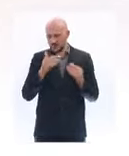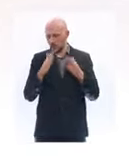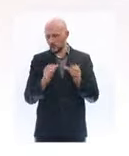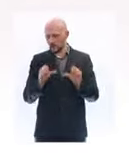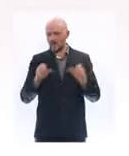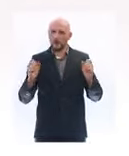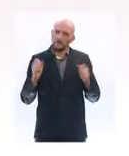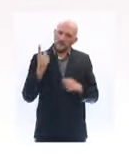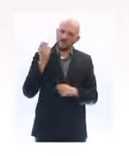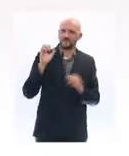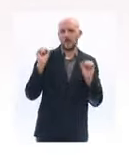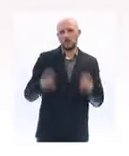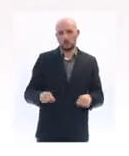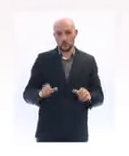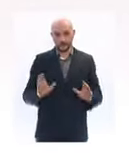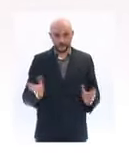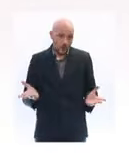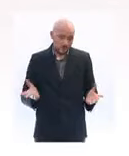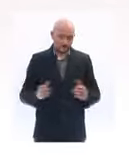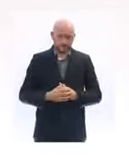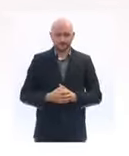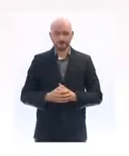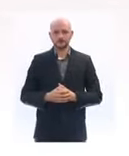Merci beaucoup. Les questions sur le télétravail.